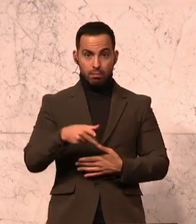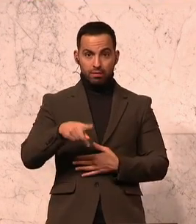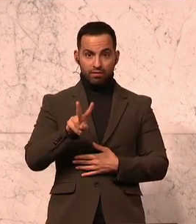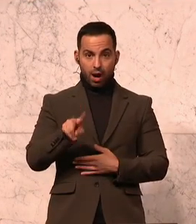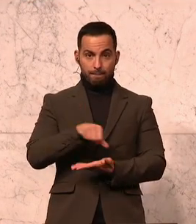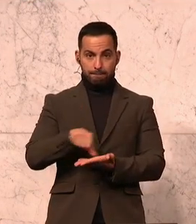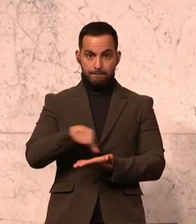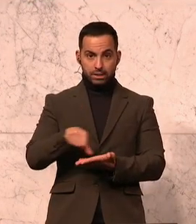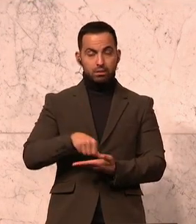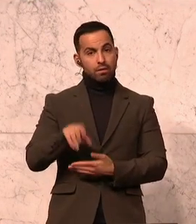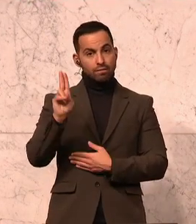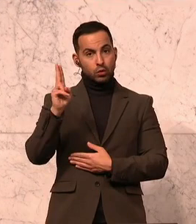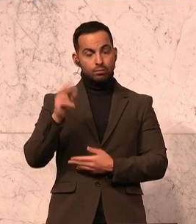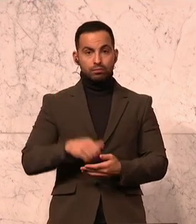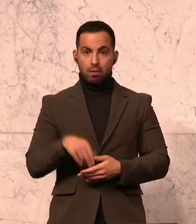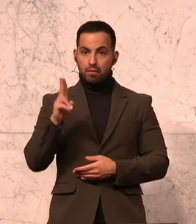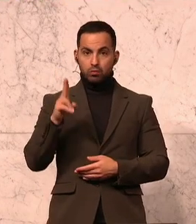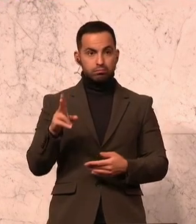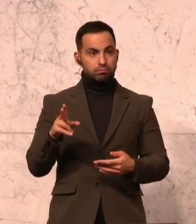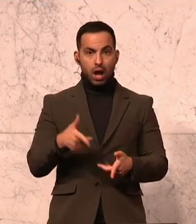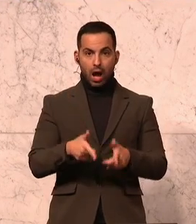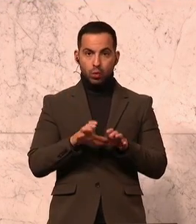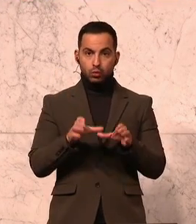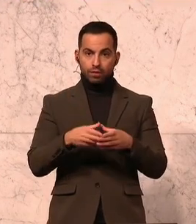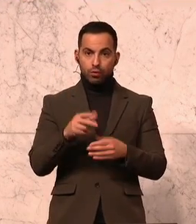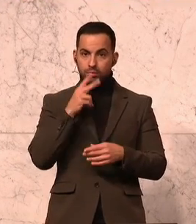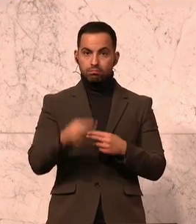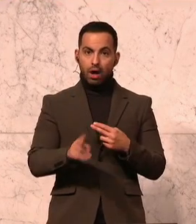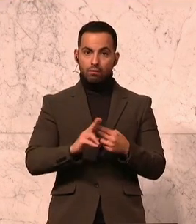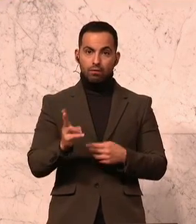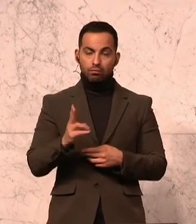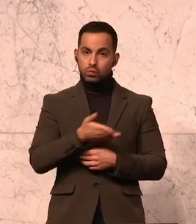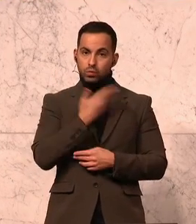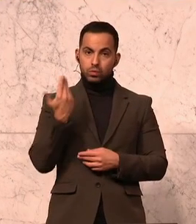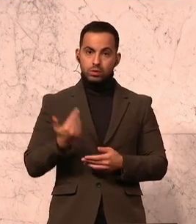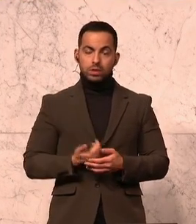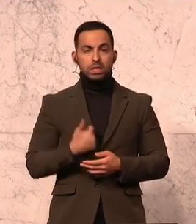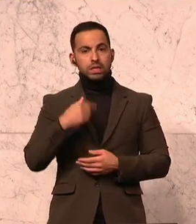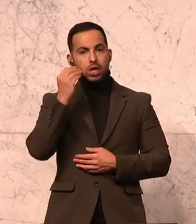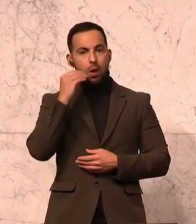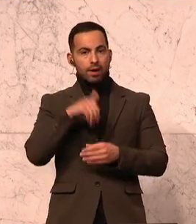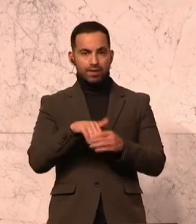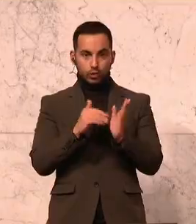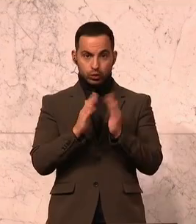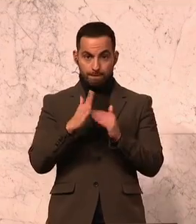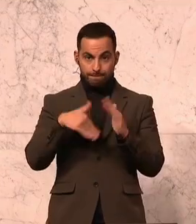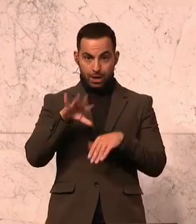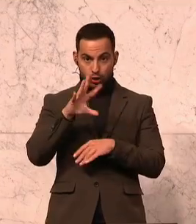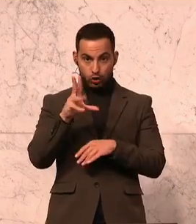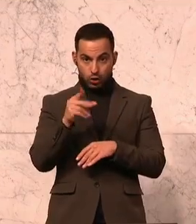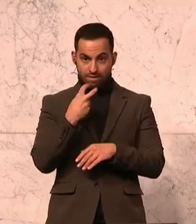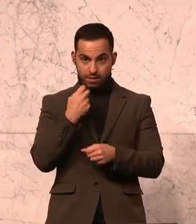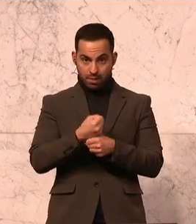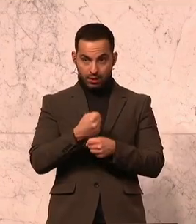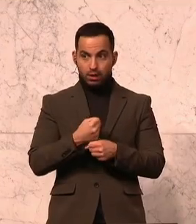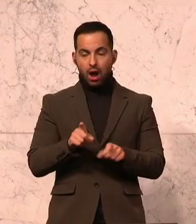einbezahlt. Warum, konnten Sie im Ausschuss nicht beantworten. Und ich glaube, wenn Sie dieses System attraktiv machen wollen